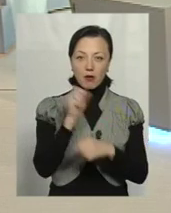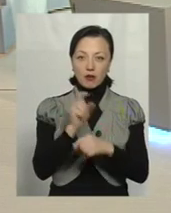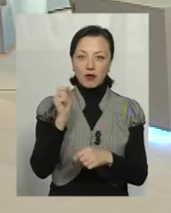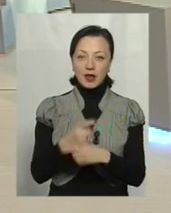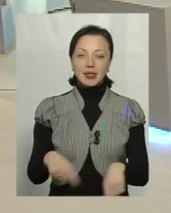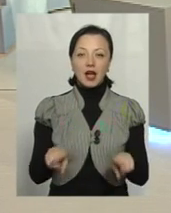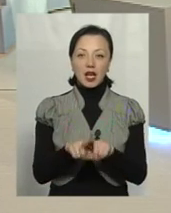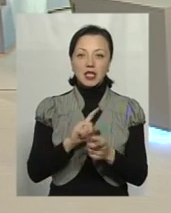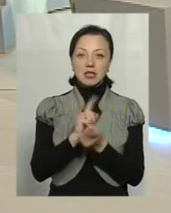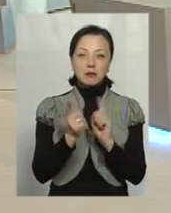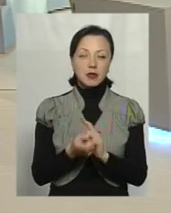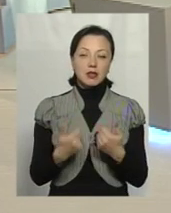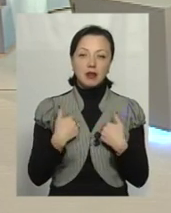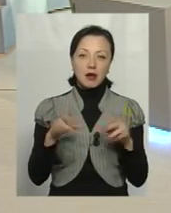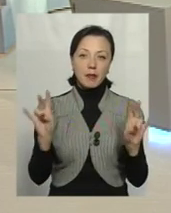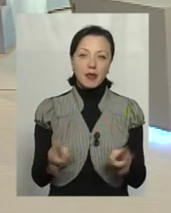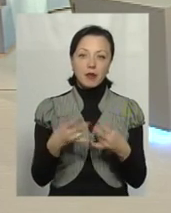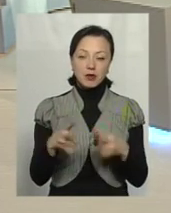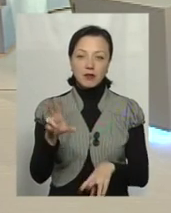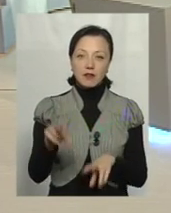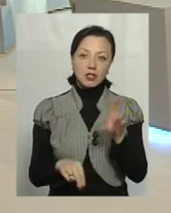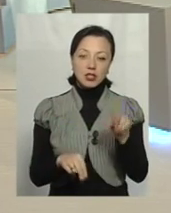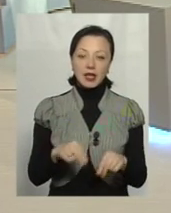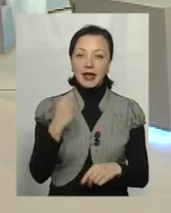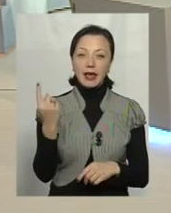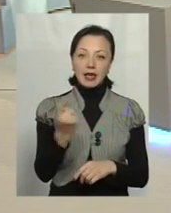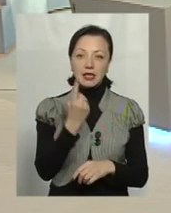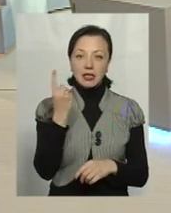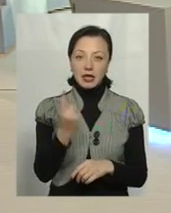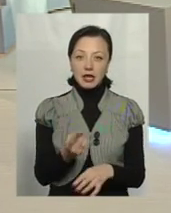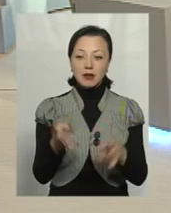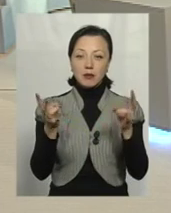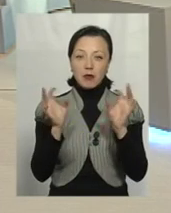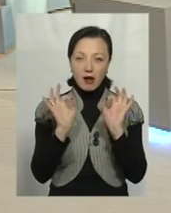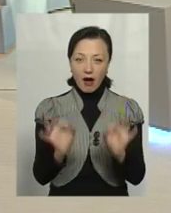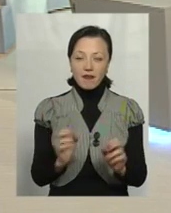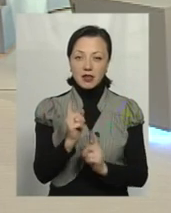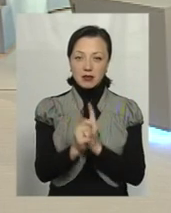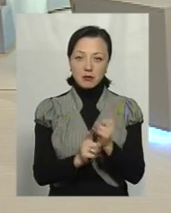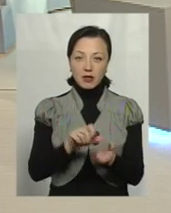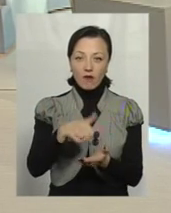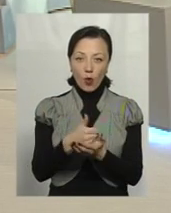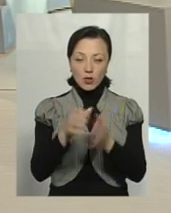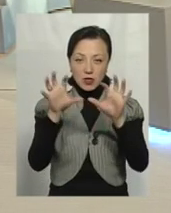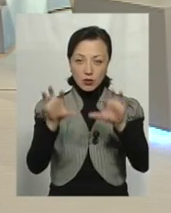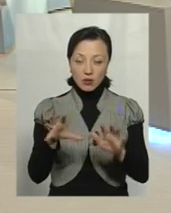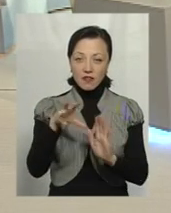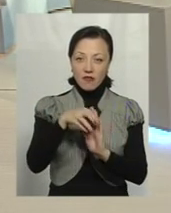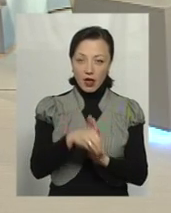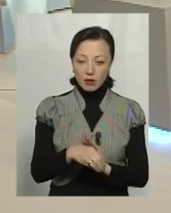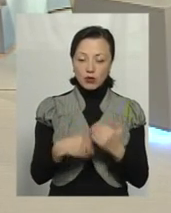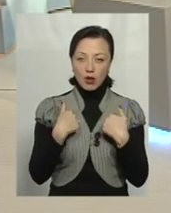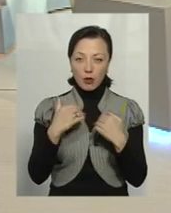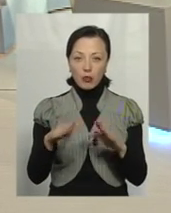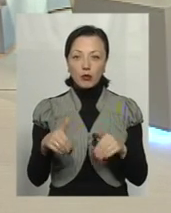Такі зміни нам не потрібні. Я вважаю, що єдині конструктивні зміни, які нам потрібні в Конституцію, це ввести в Конституцію те, що я